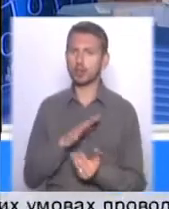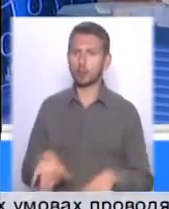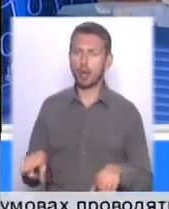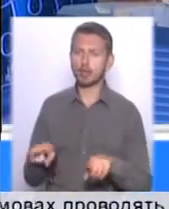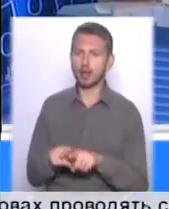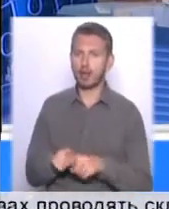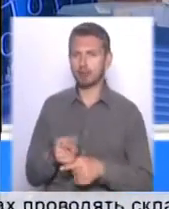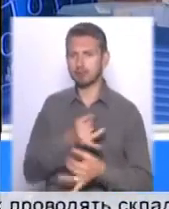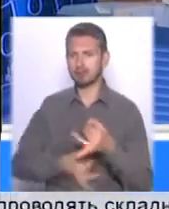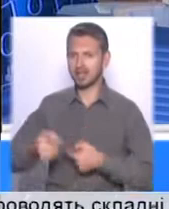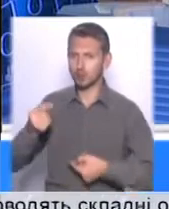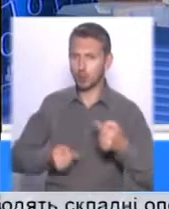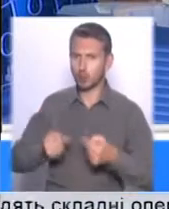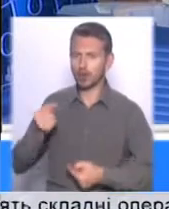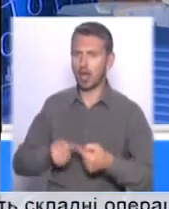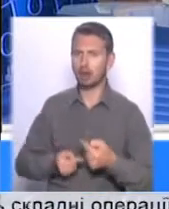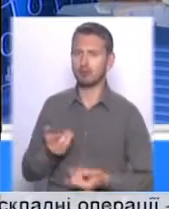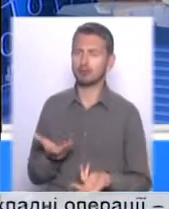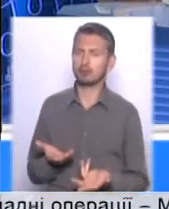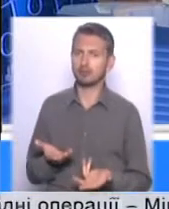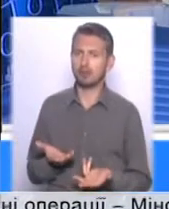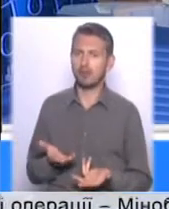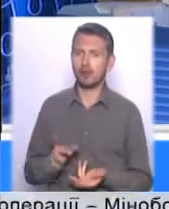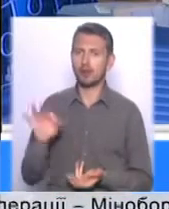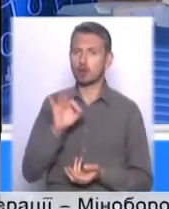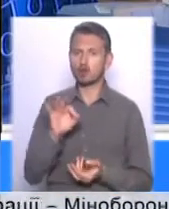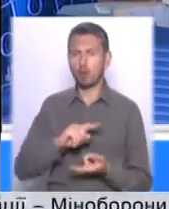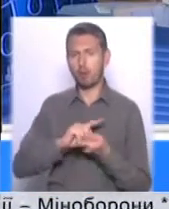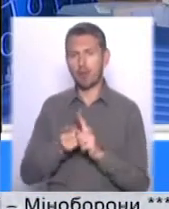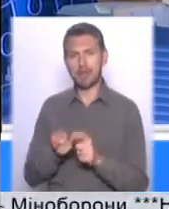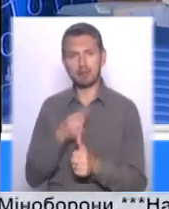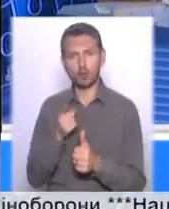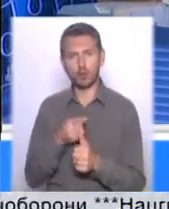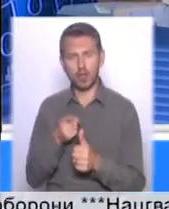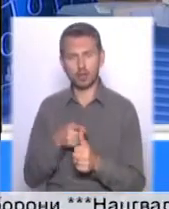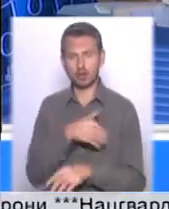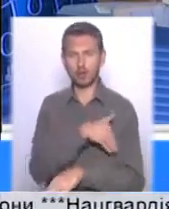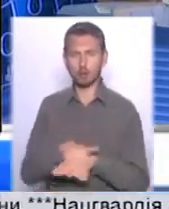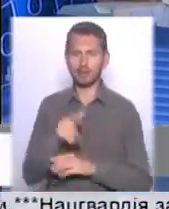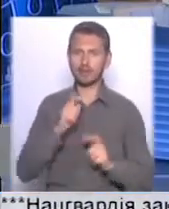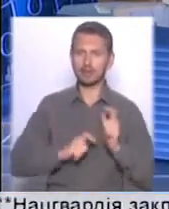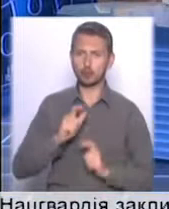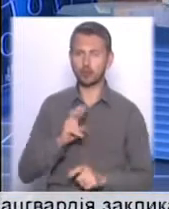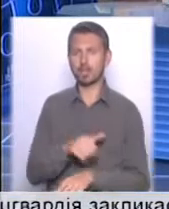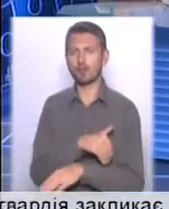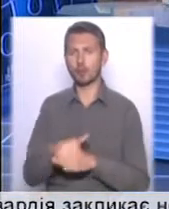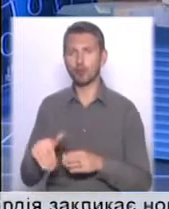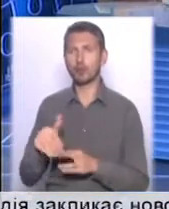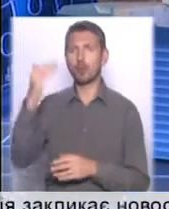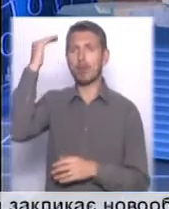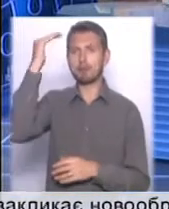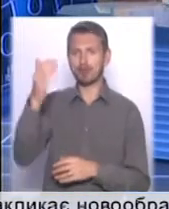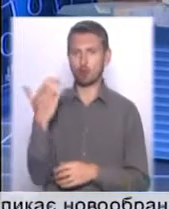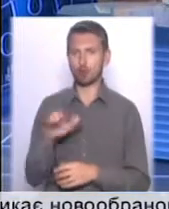дискусія щодо перейменування вулиці Інститутської на вулицю Небесної сотні.